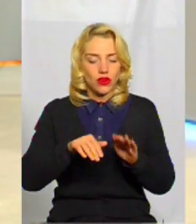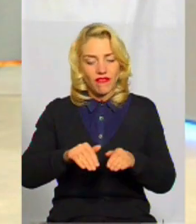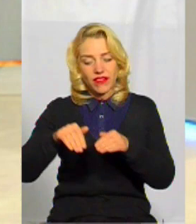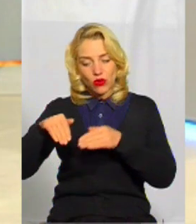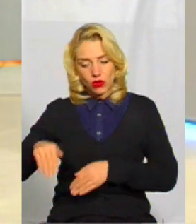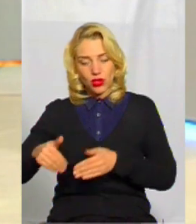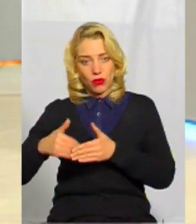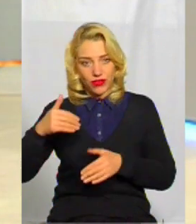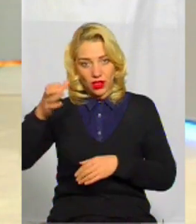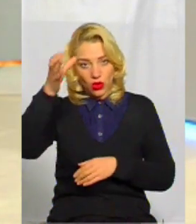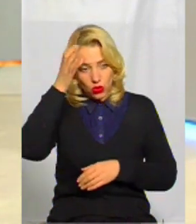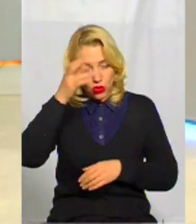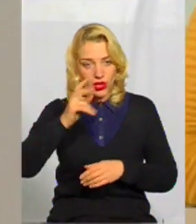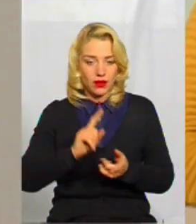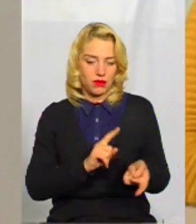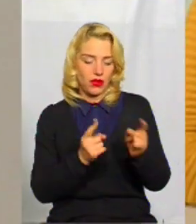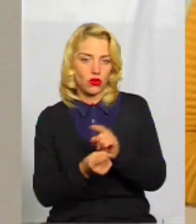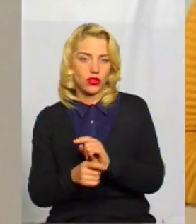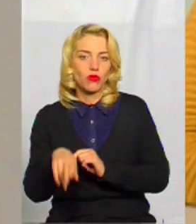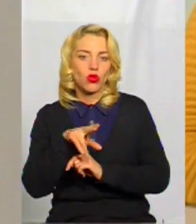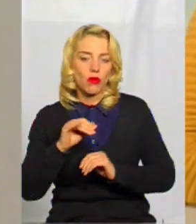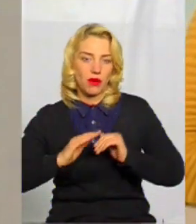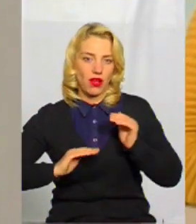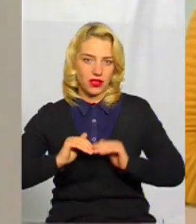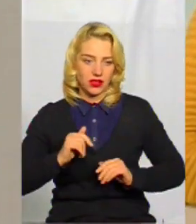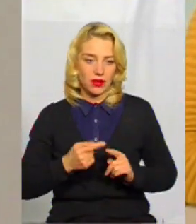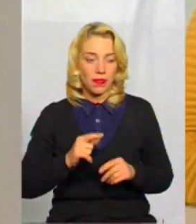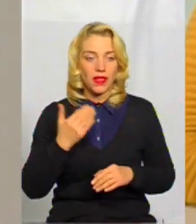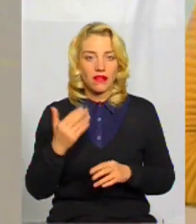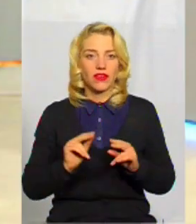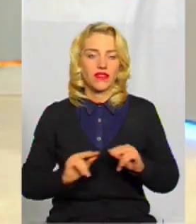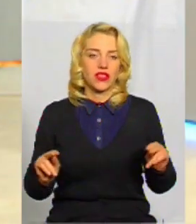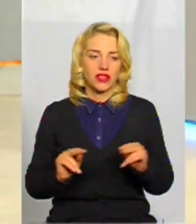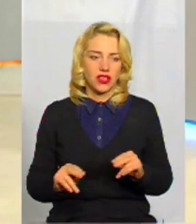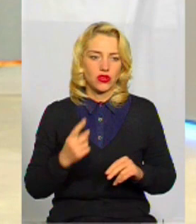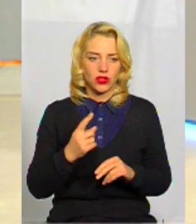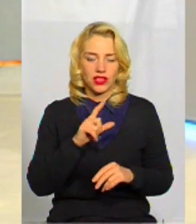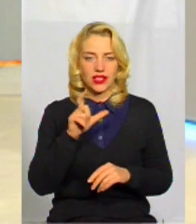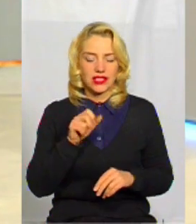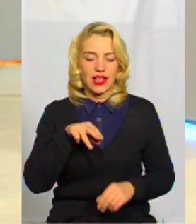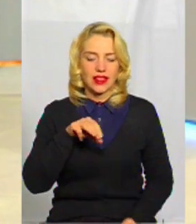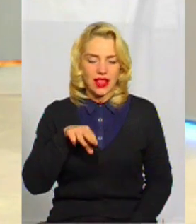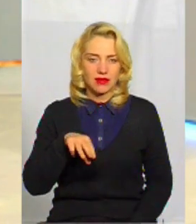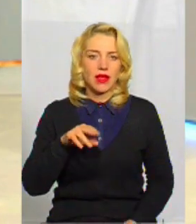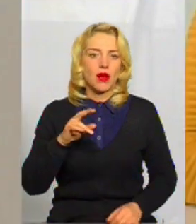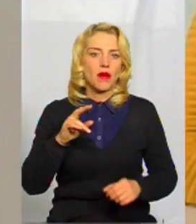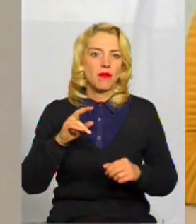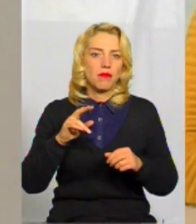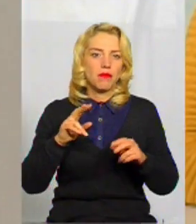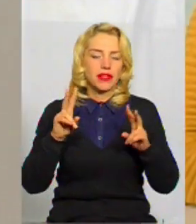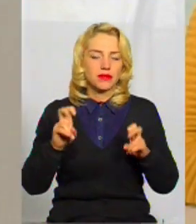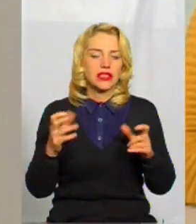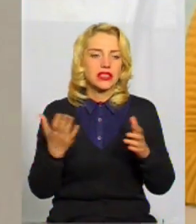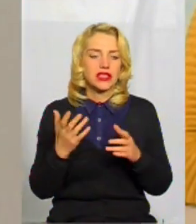практики. так. Так. Пані Людмила, ви, я так розумів, викладаєте один із тем предметів – хімію. Які